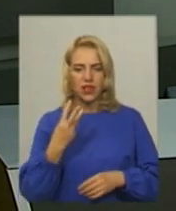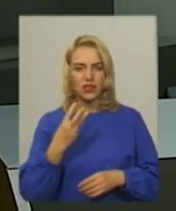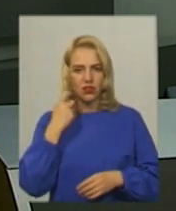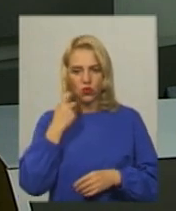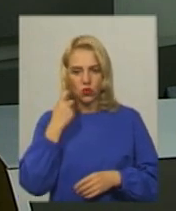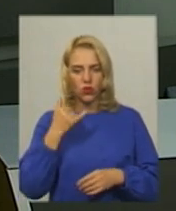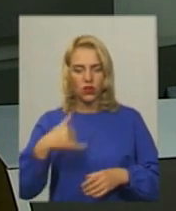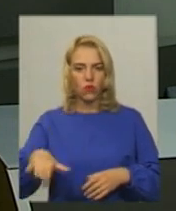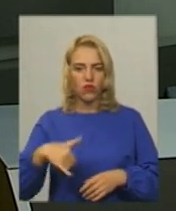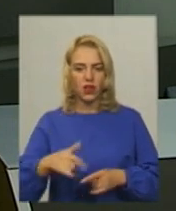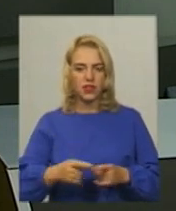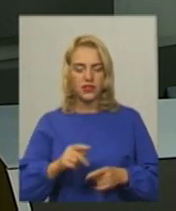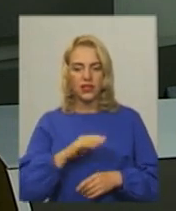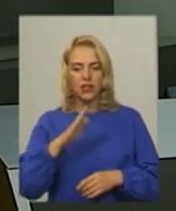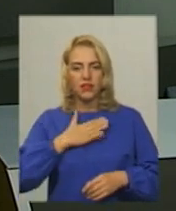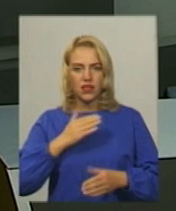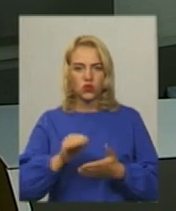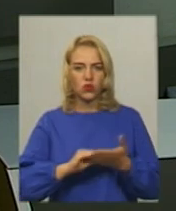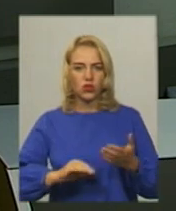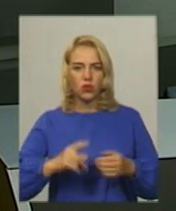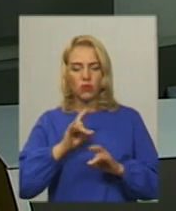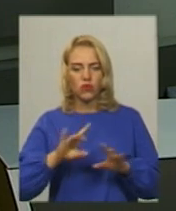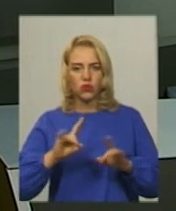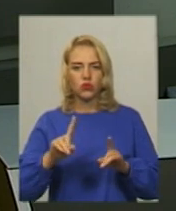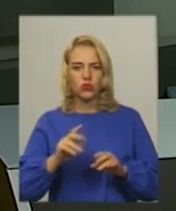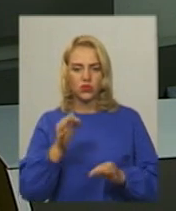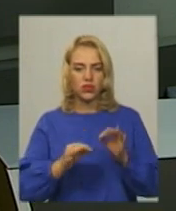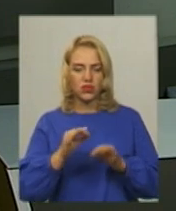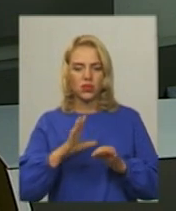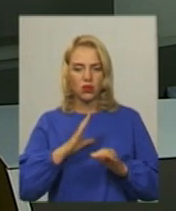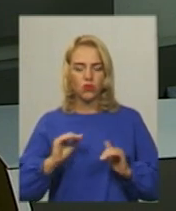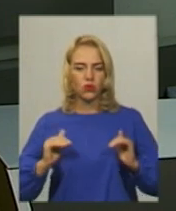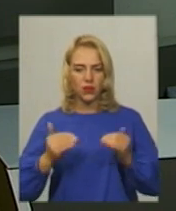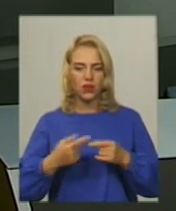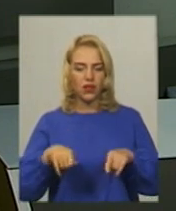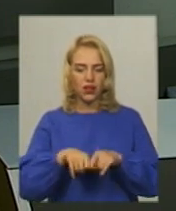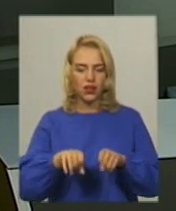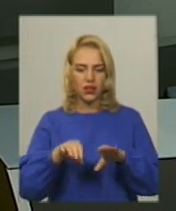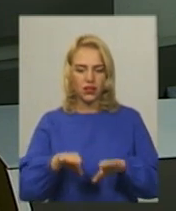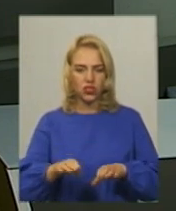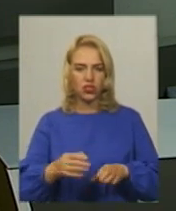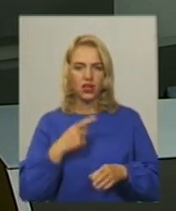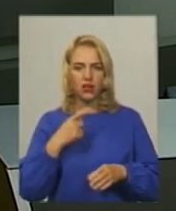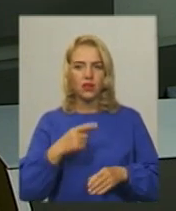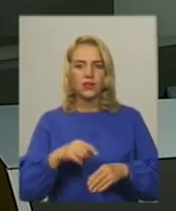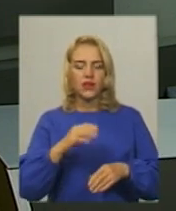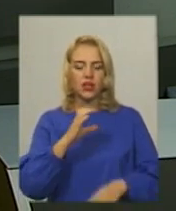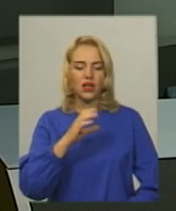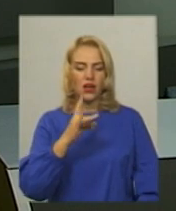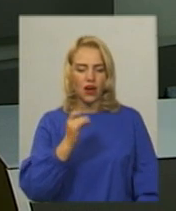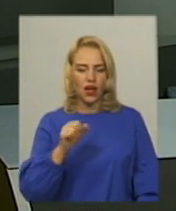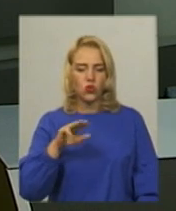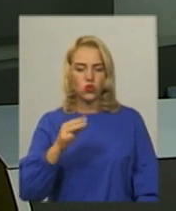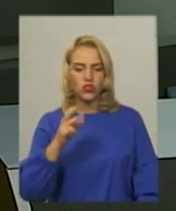Хмельницькому міськрайонному суді, повідомив, засідання було закритим Таке рішення винесла суддя Олександра Вітушинська Наразі судді перебувають в